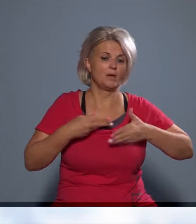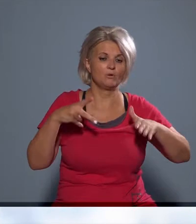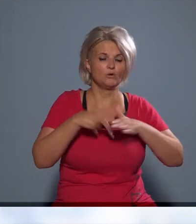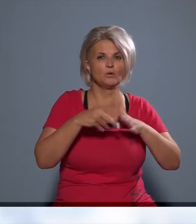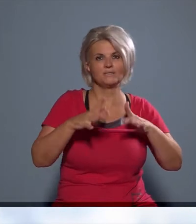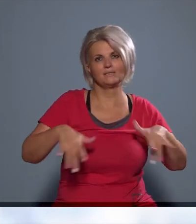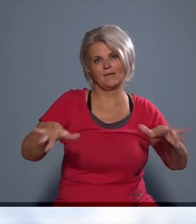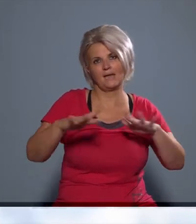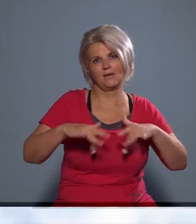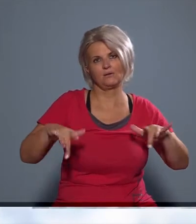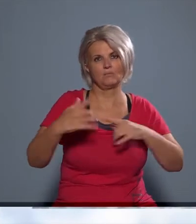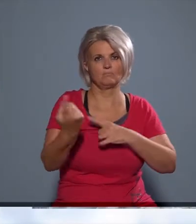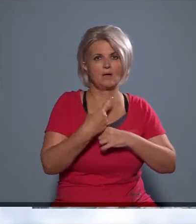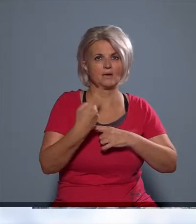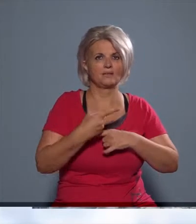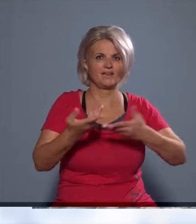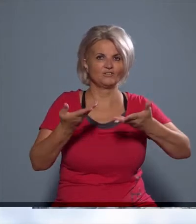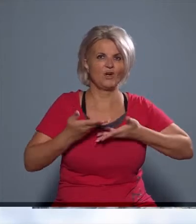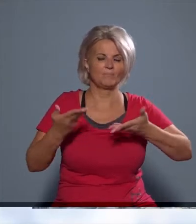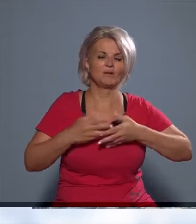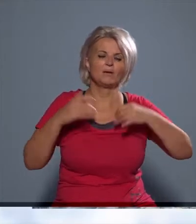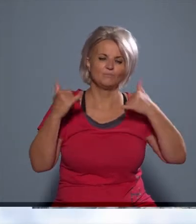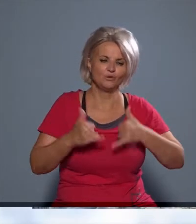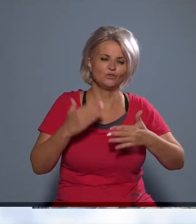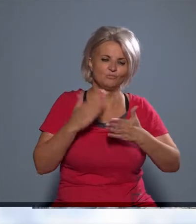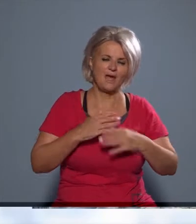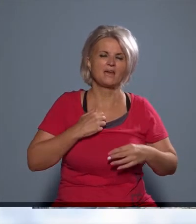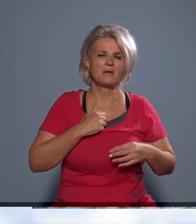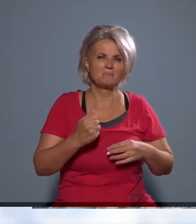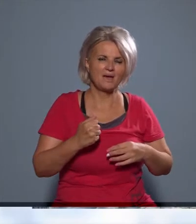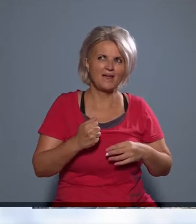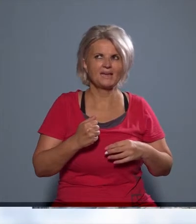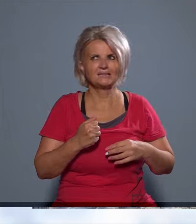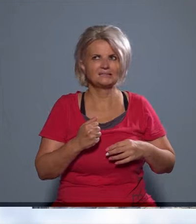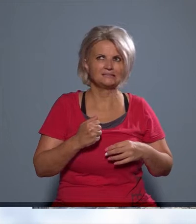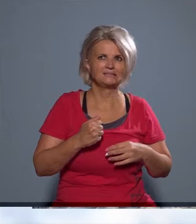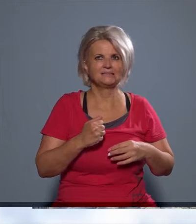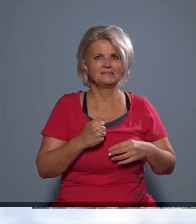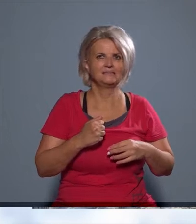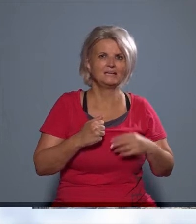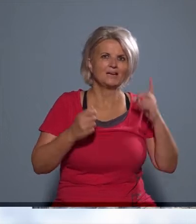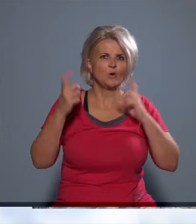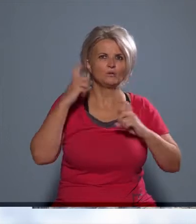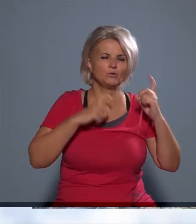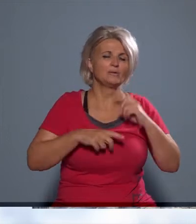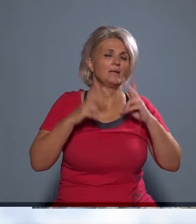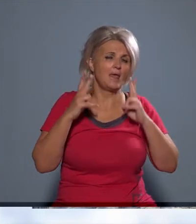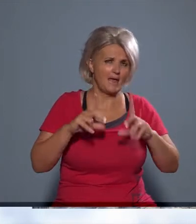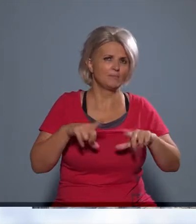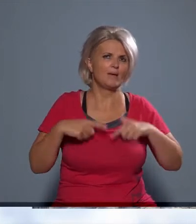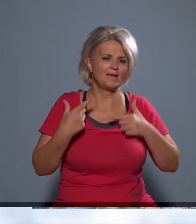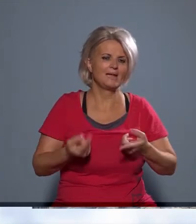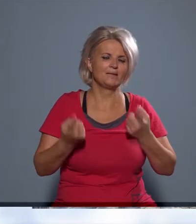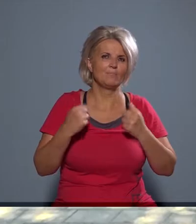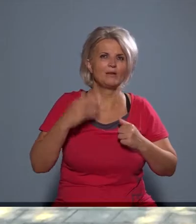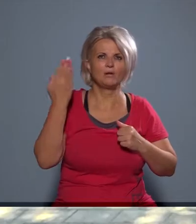köztéri megrendelések is így jöttek. Úgyhogy így most már merek félve rá gondolni, de hogy tényleg így azért meg